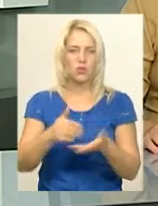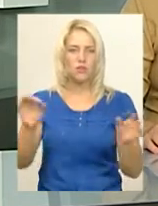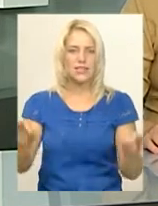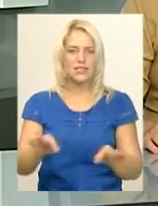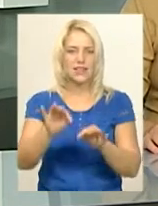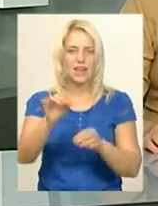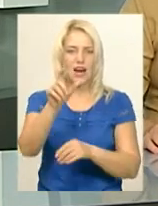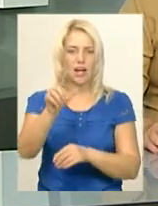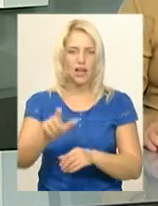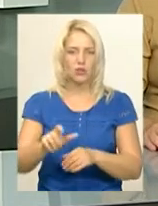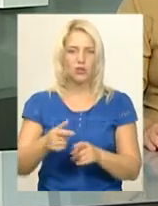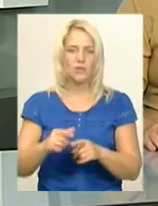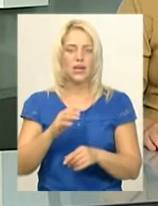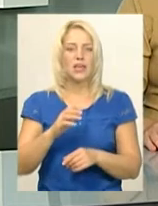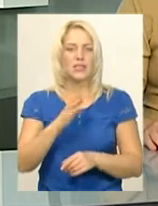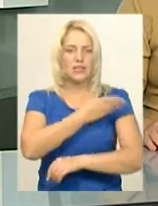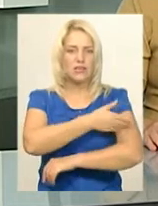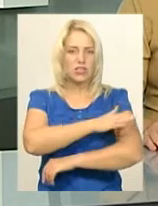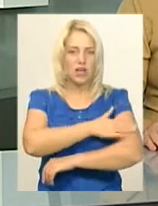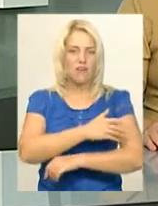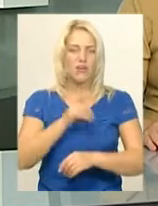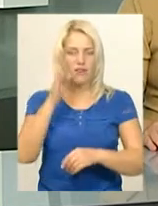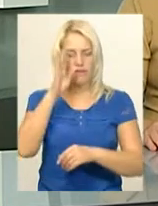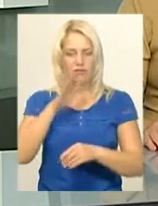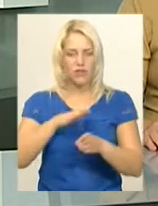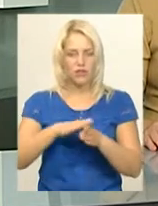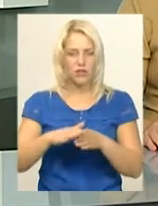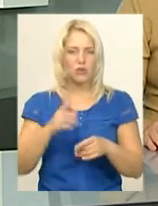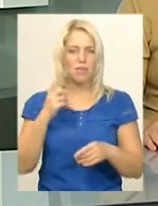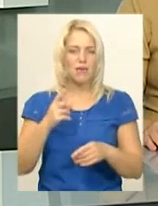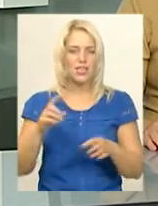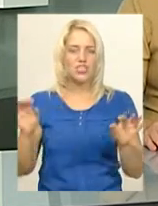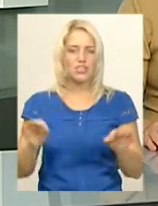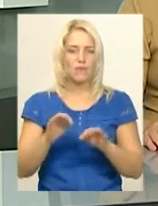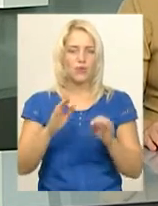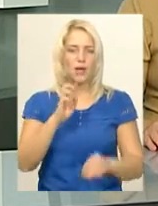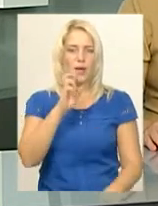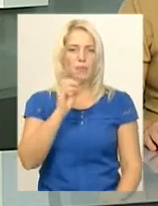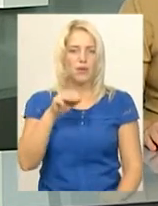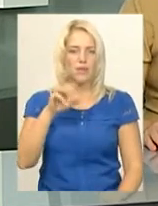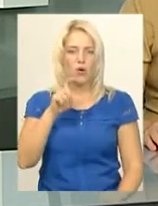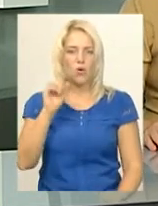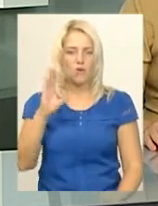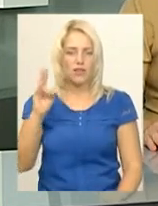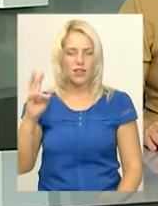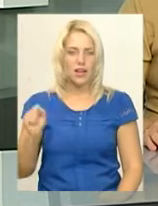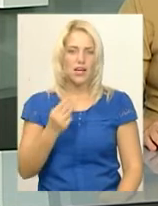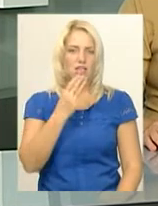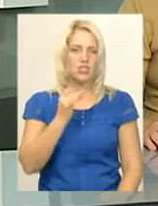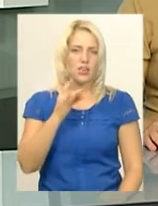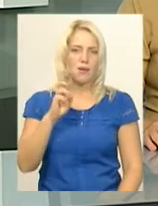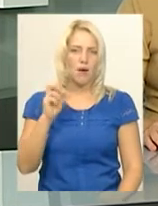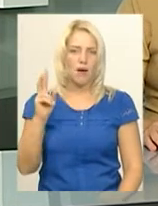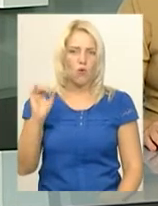Реваковичем з Варшави. Він виконує першу симфонію Людю Агаван Бетховена, концерт для віолончалі з оркестром Ігоря Щербакова